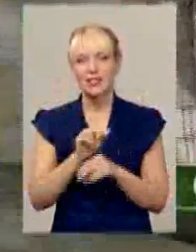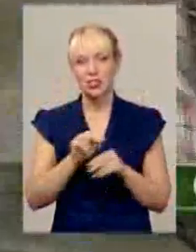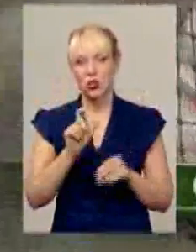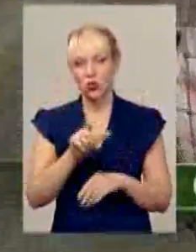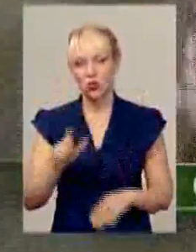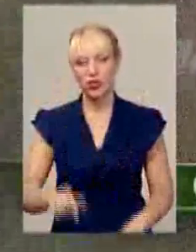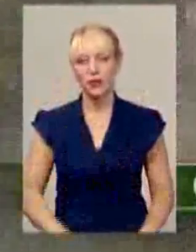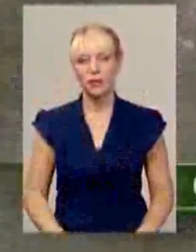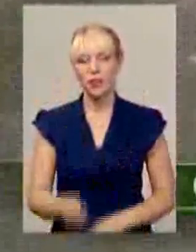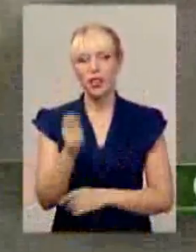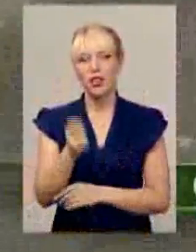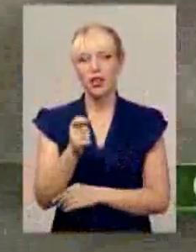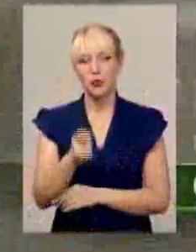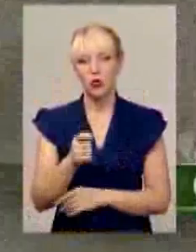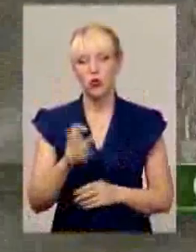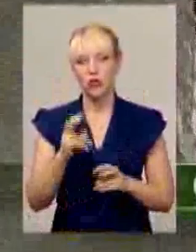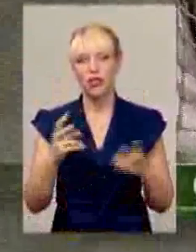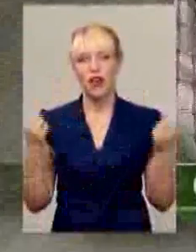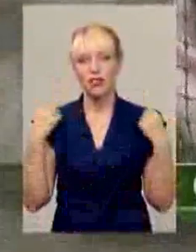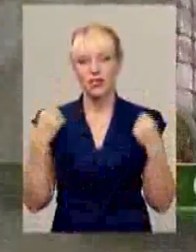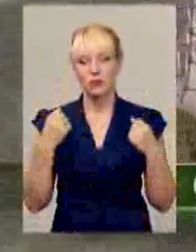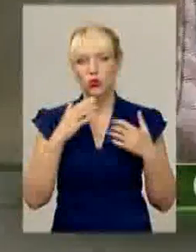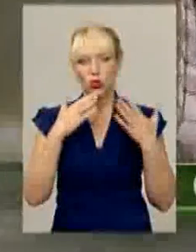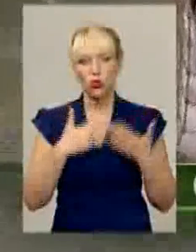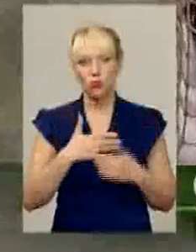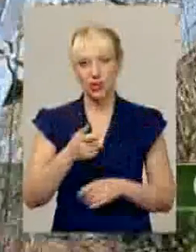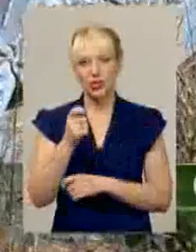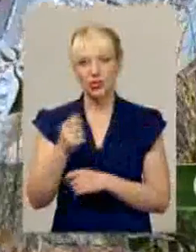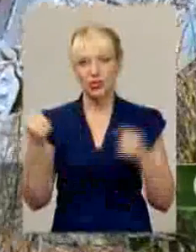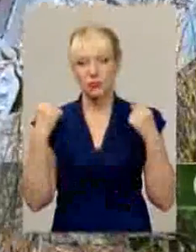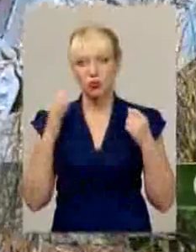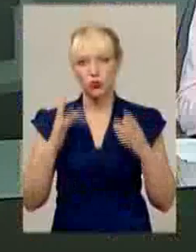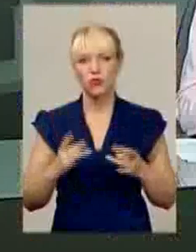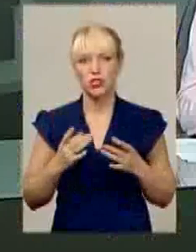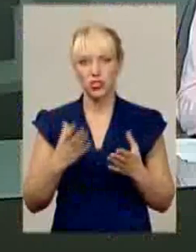Риболовля як спорт. Любителі і професіонали повудити відзначатимуть День рибалки.